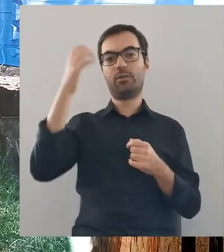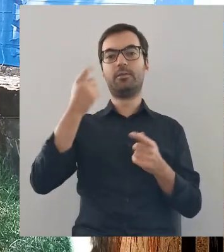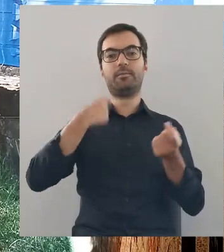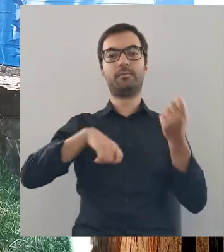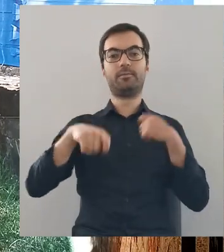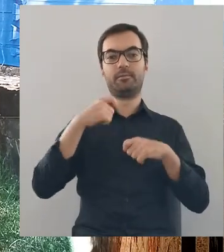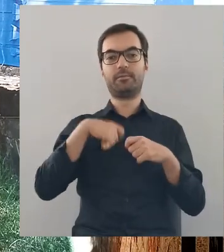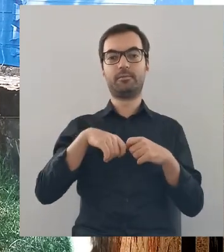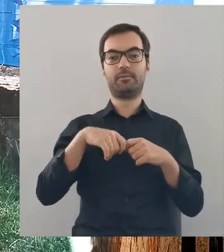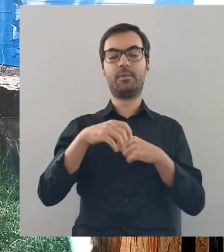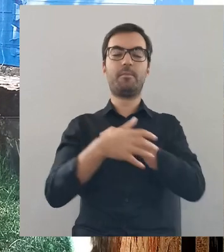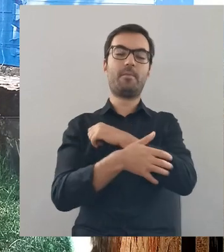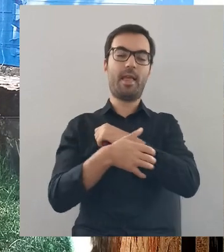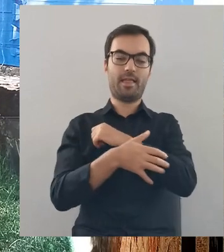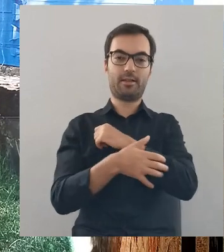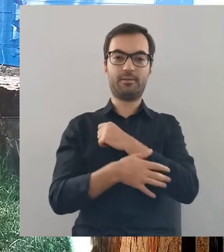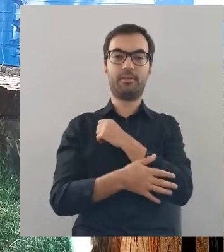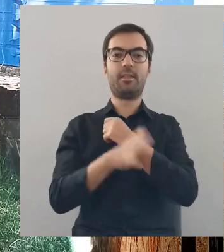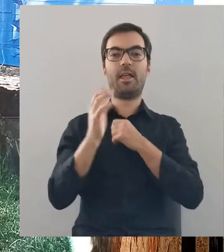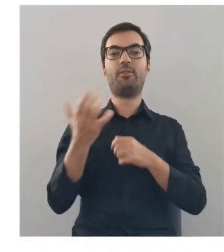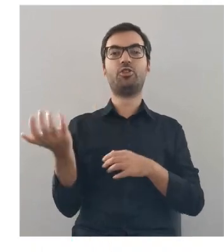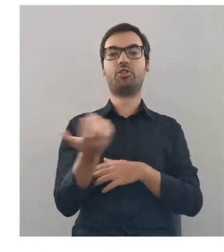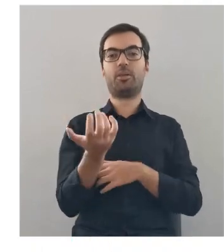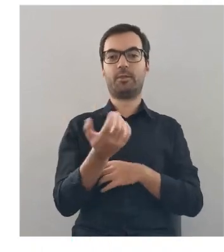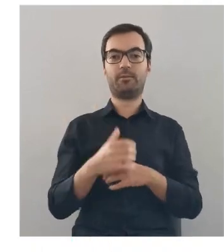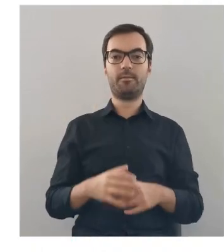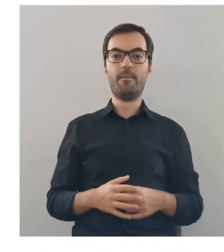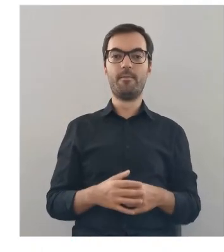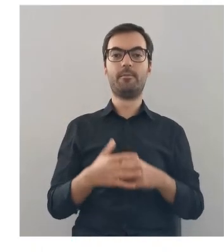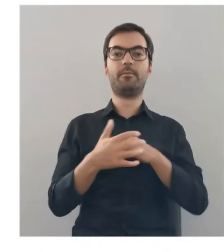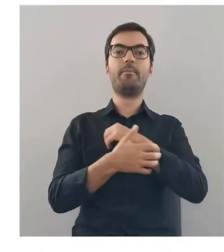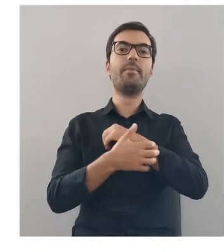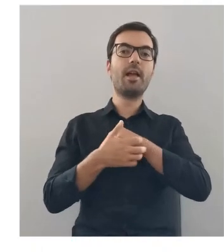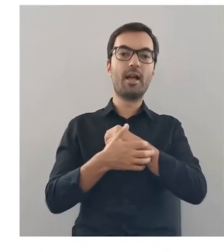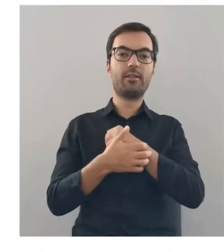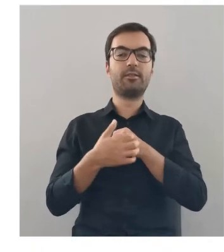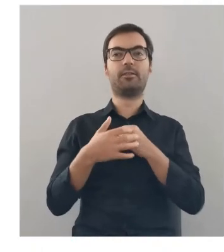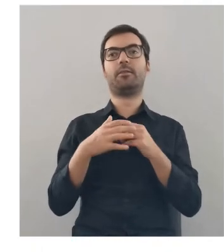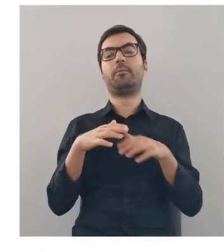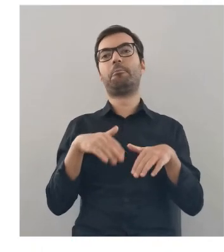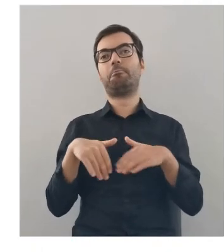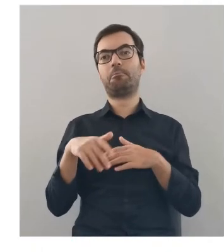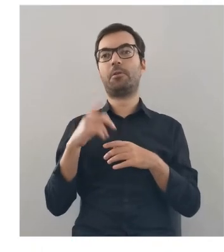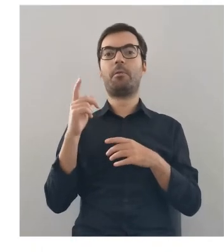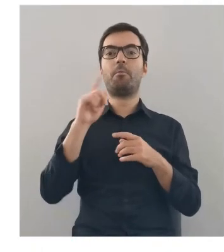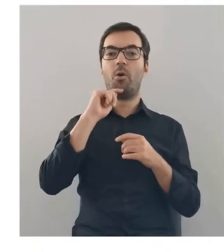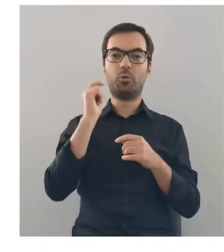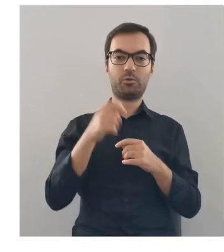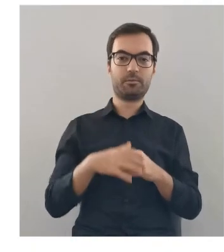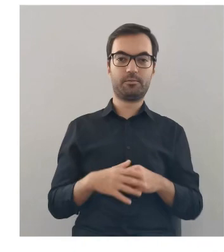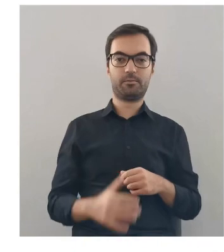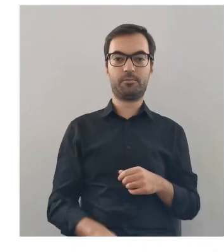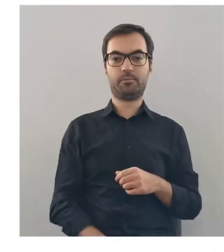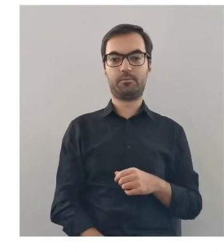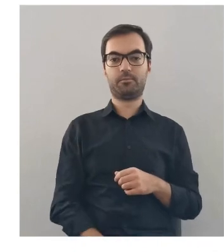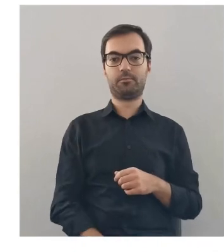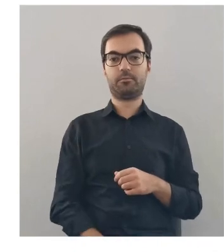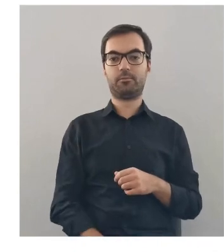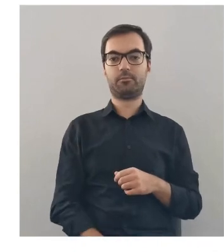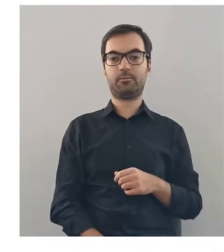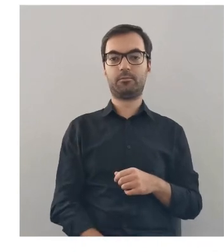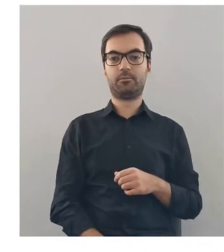jak to król przebiera się za biedaka, nawet za żebraka, za biednego, nic niemającego wędrowca,